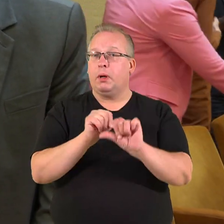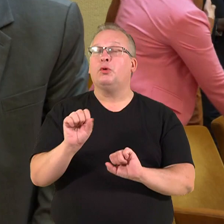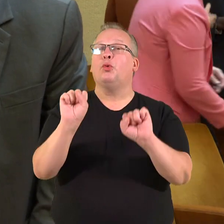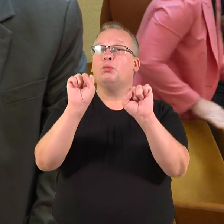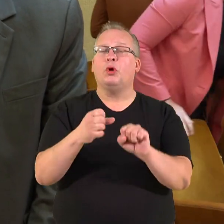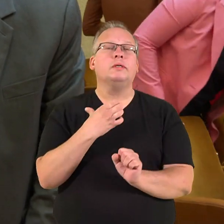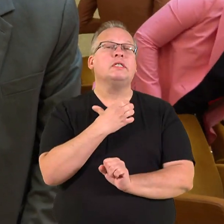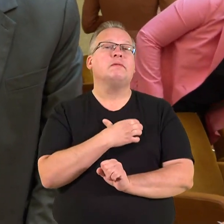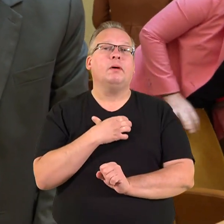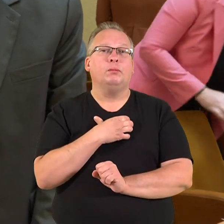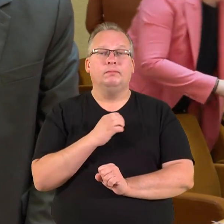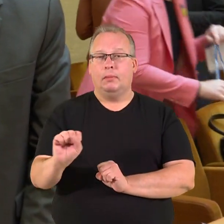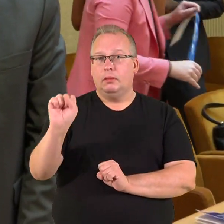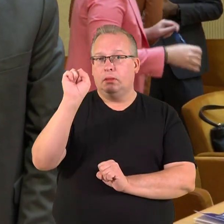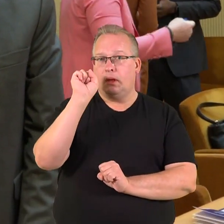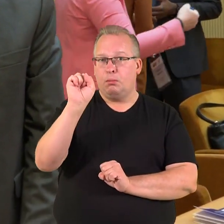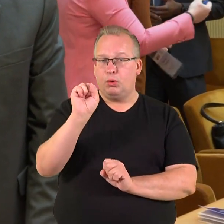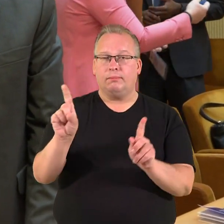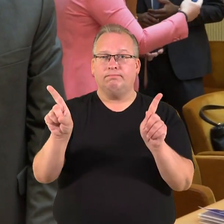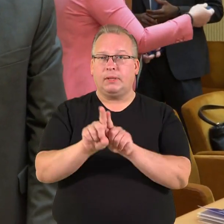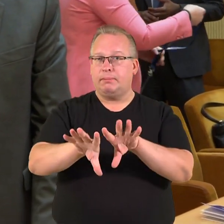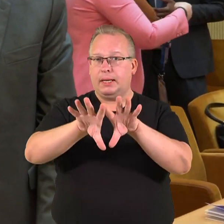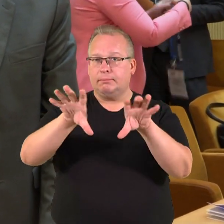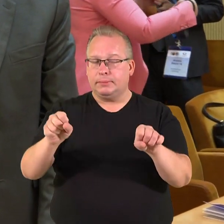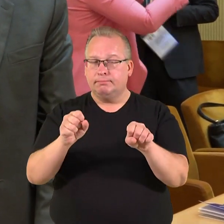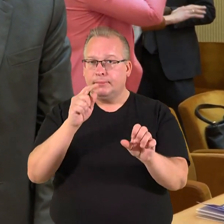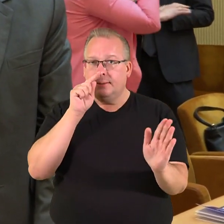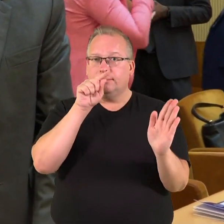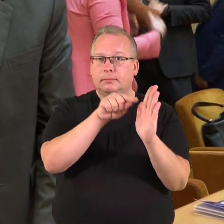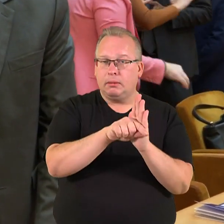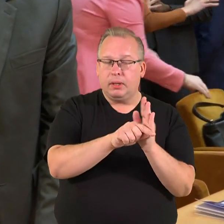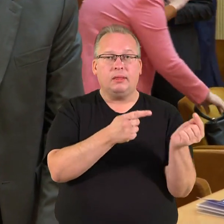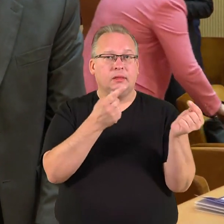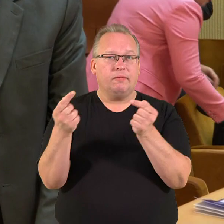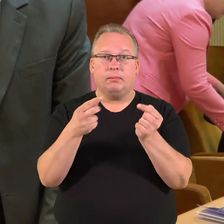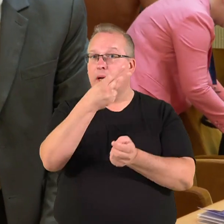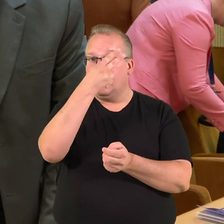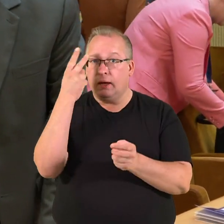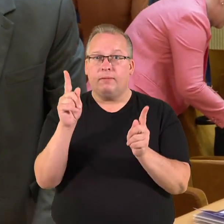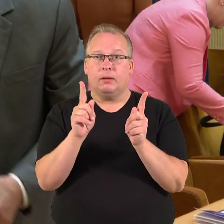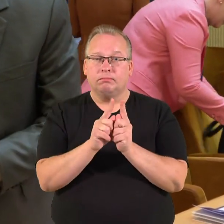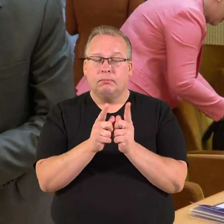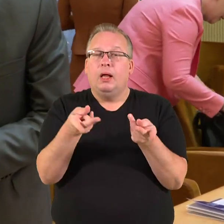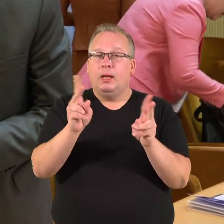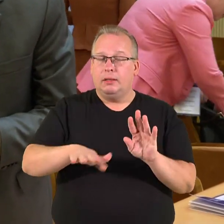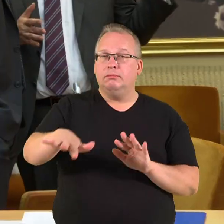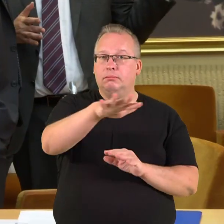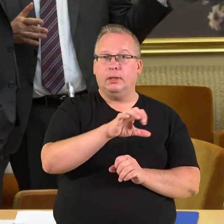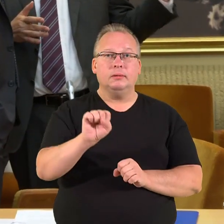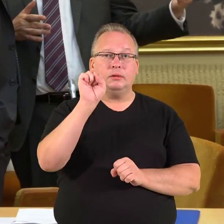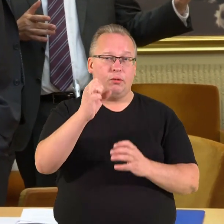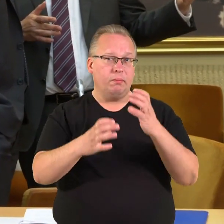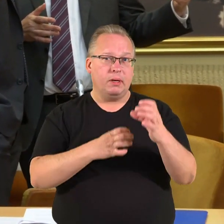būti lemtingi demokratijų ir autokratinių režimų dvikovoje. Todėl esa Lietuva, kaip ir likęs demokratinis pasaulis,